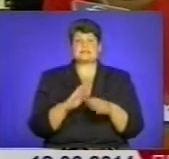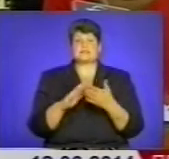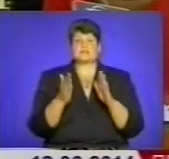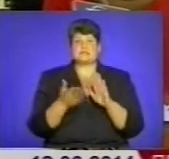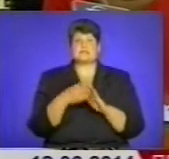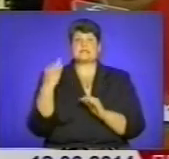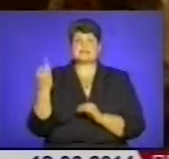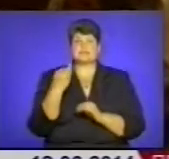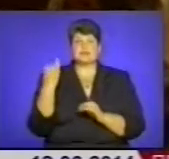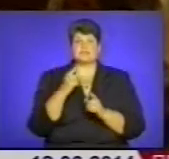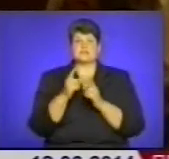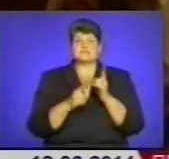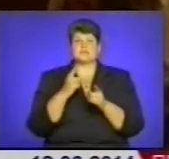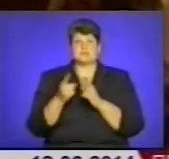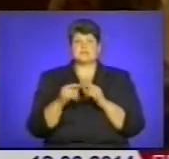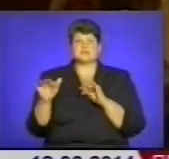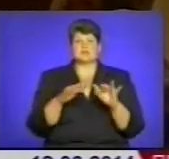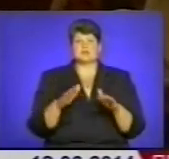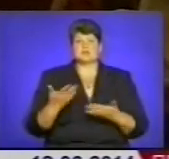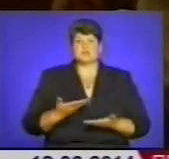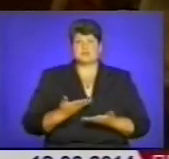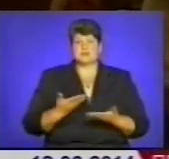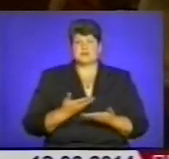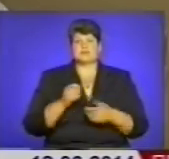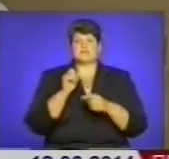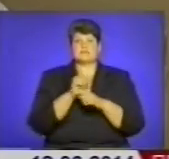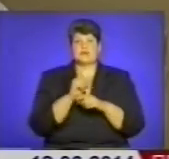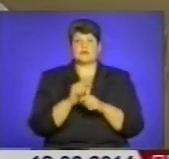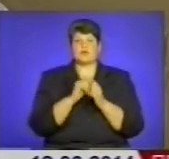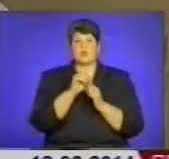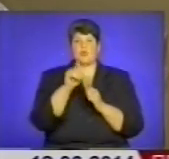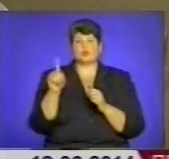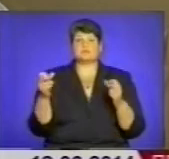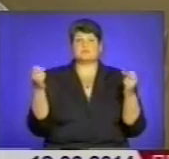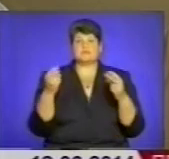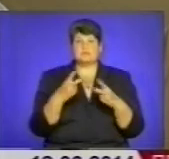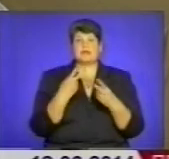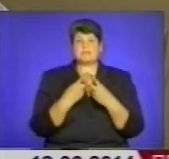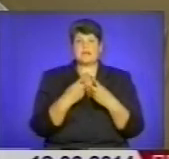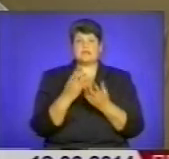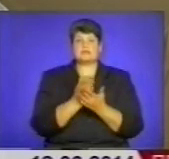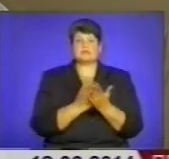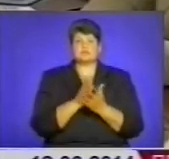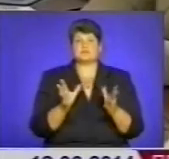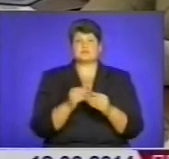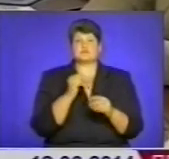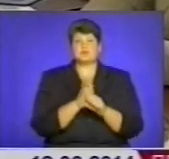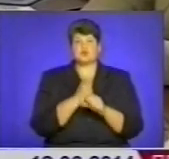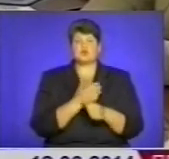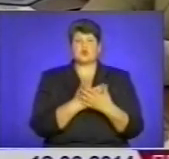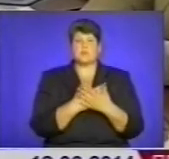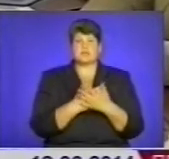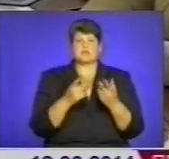зацікавити, змінити спосіб життя – завдання кожного. Тому спеціалісти кримінальних служб співпрацюють із громадськими